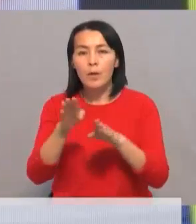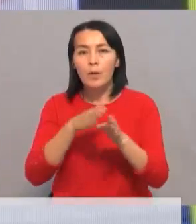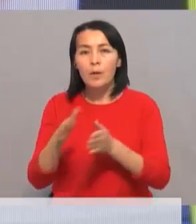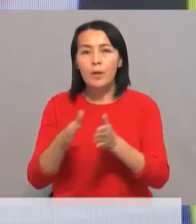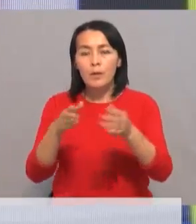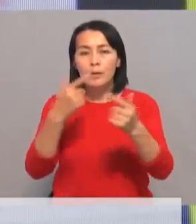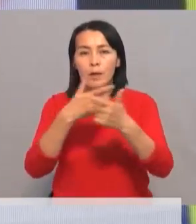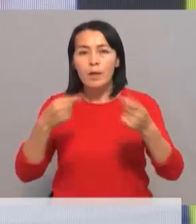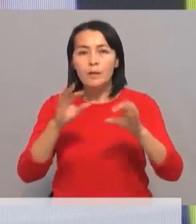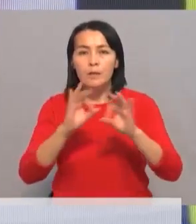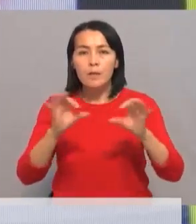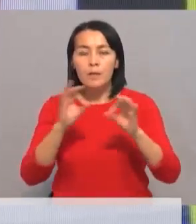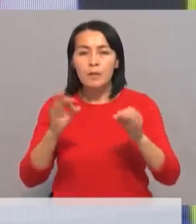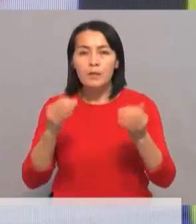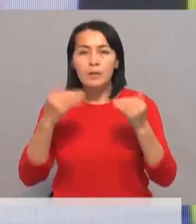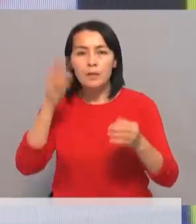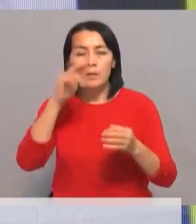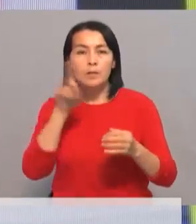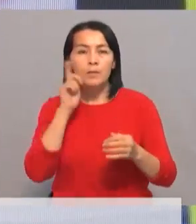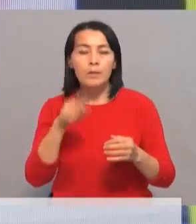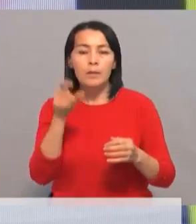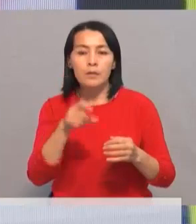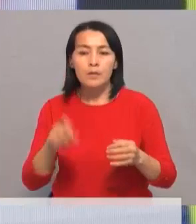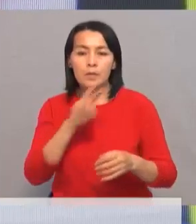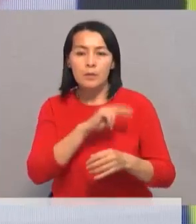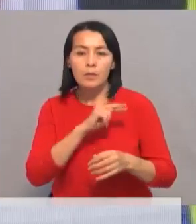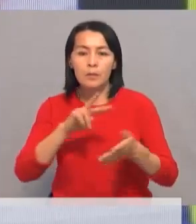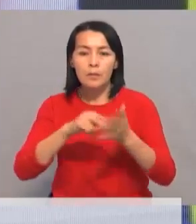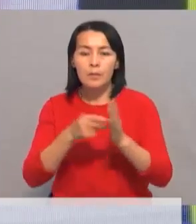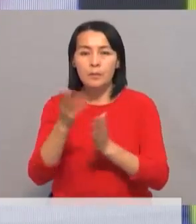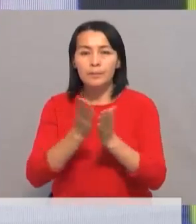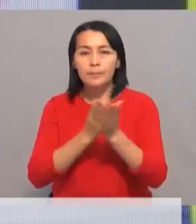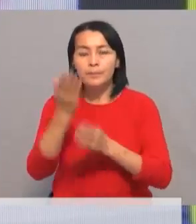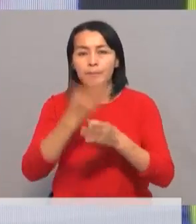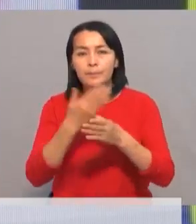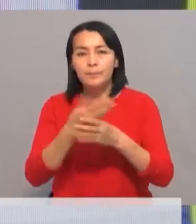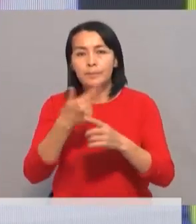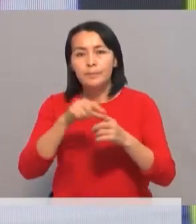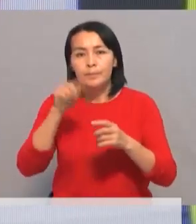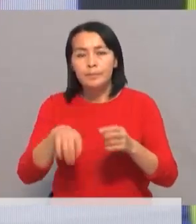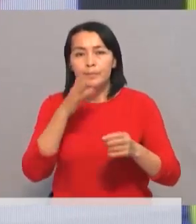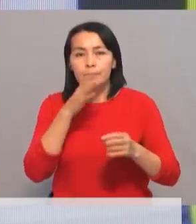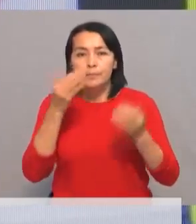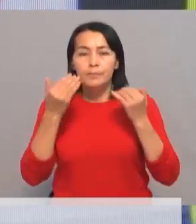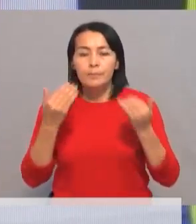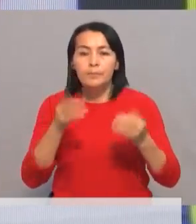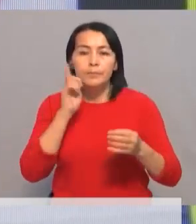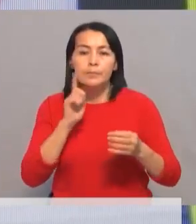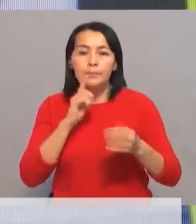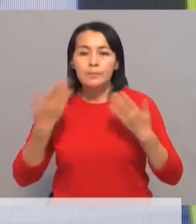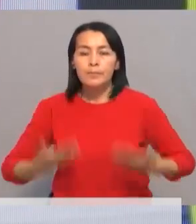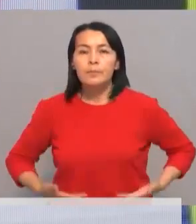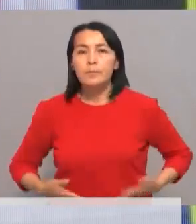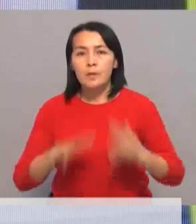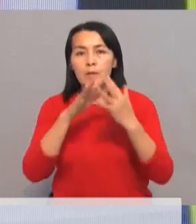информационно-разъяснительной, образовательной и молодежной работы. Проект направлен на поддержку молодежи, которая в настоящее время временно находится